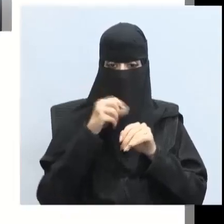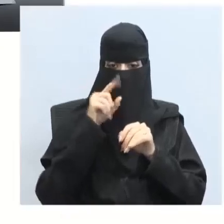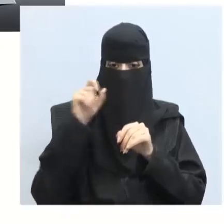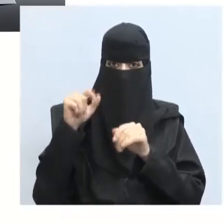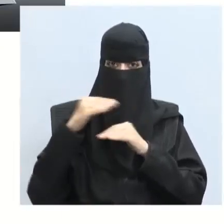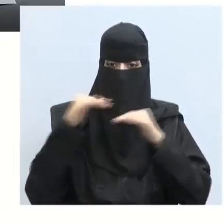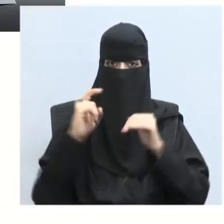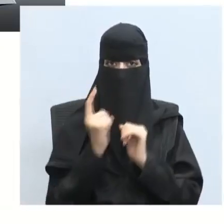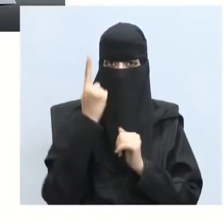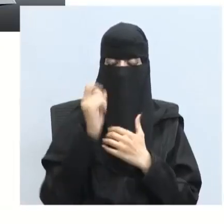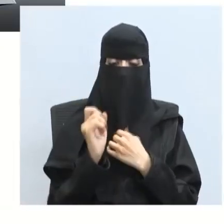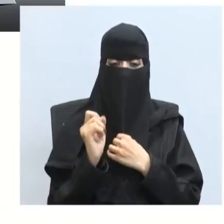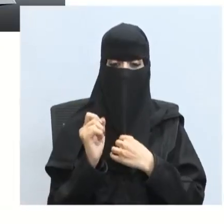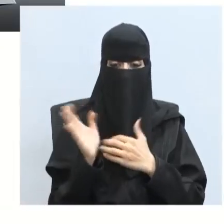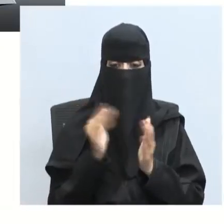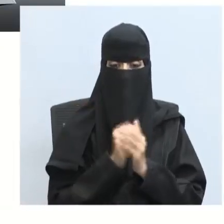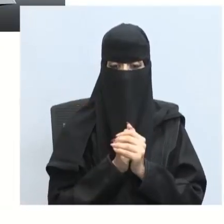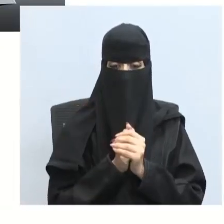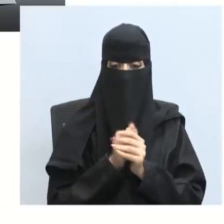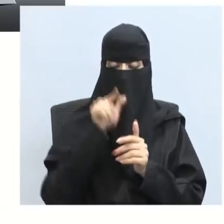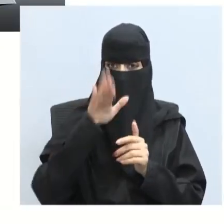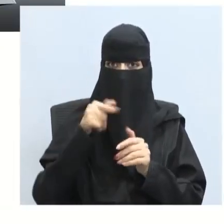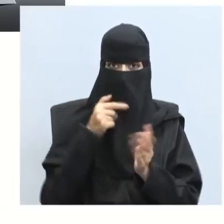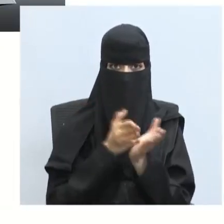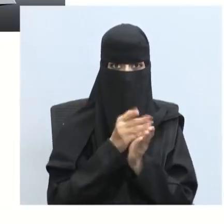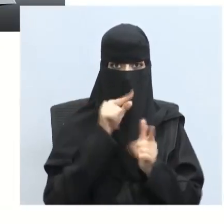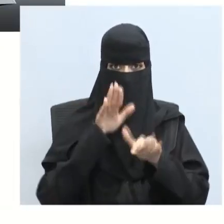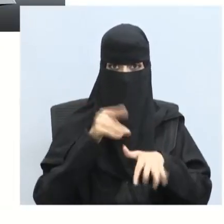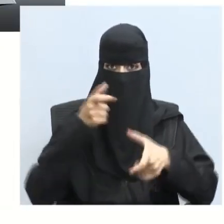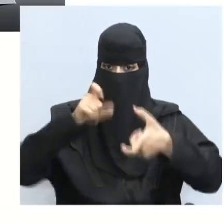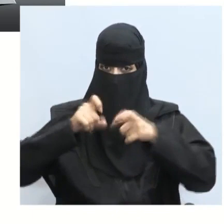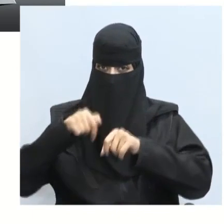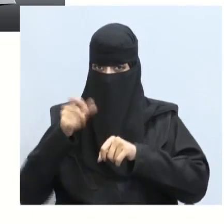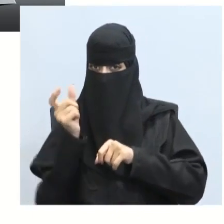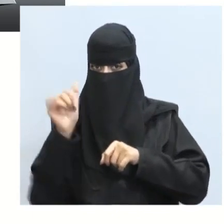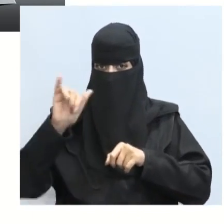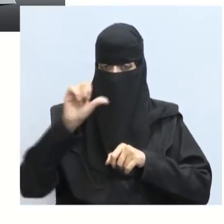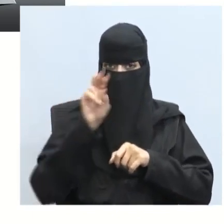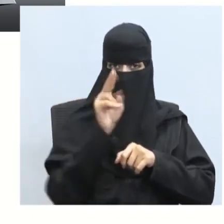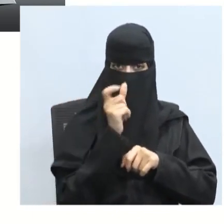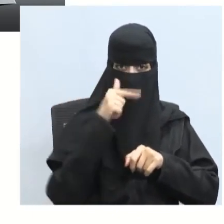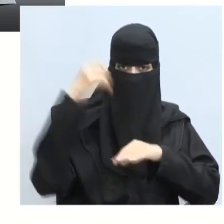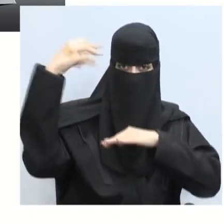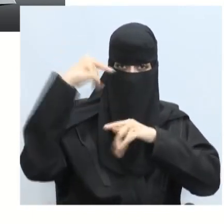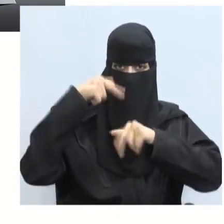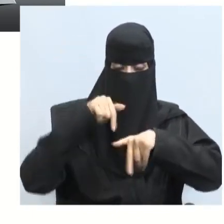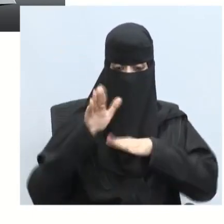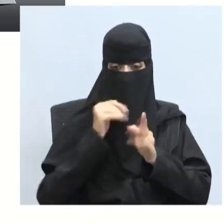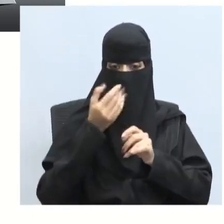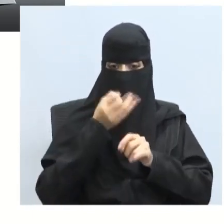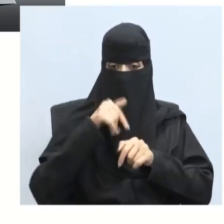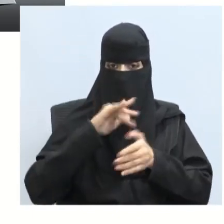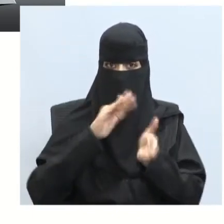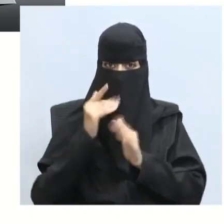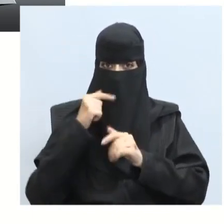يتذبذب في مستوى واحد وتطرقنا لتجربة نيوتن في الضوء بأنه عند